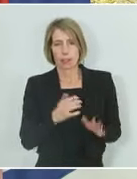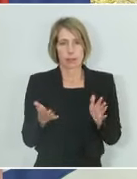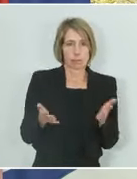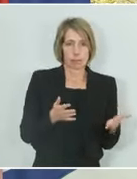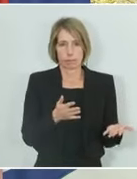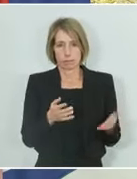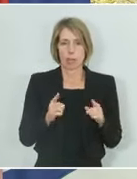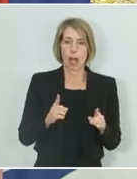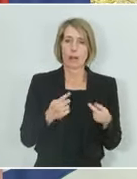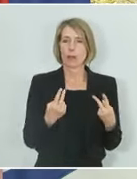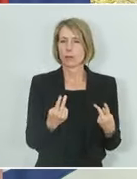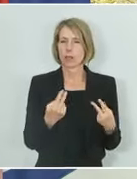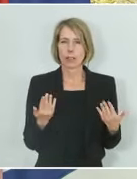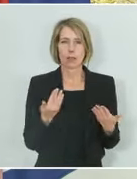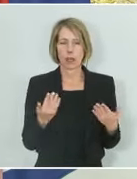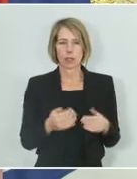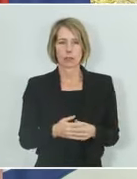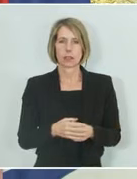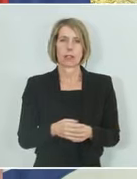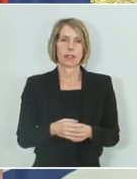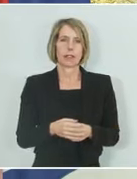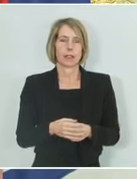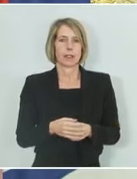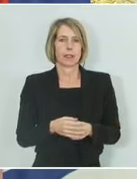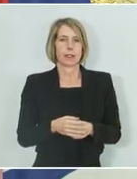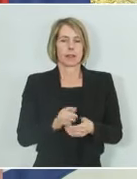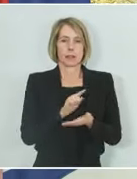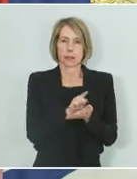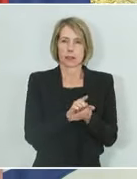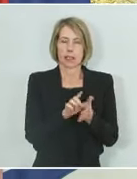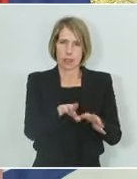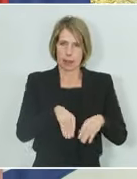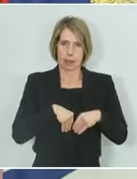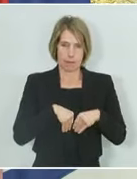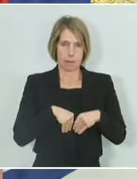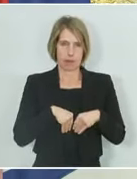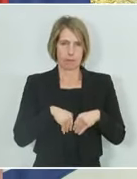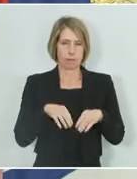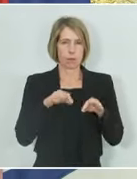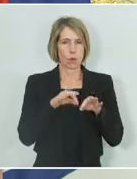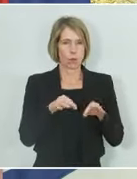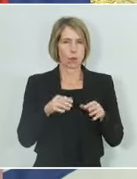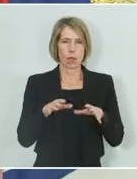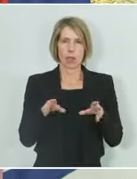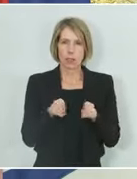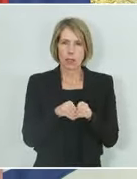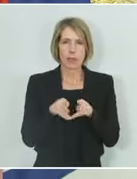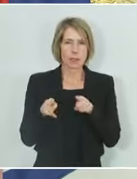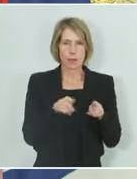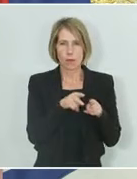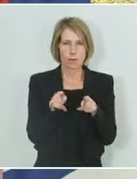Aber das Wichtigste ist immer, dass man Zeit hat, um einen gemeinsamen Weg auch zu finden.